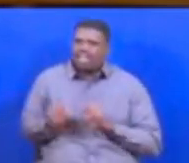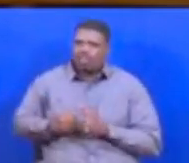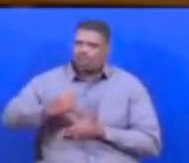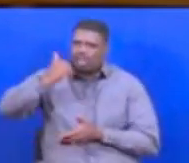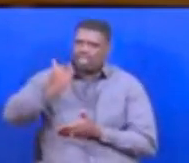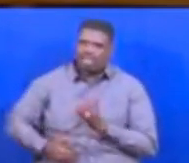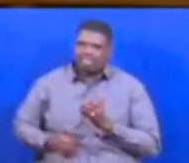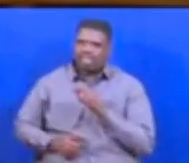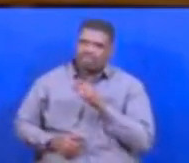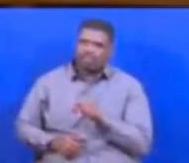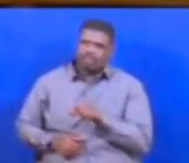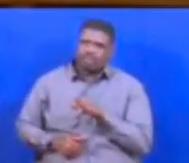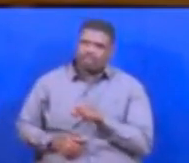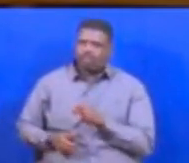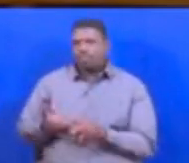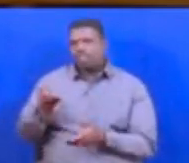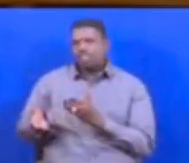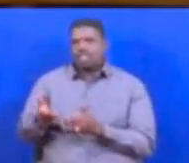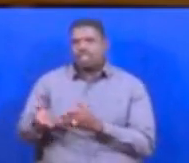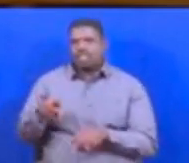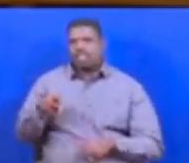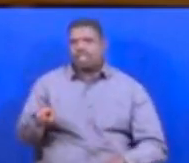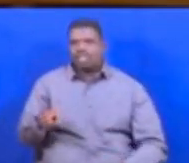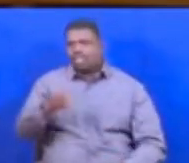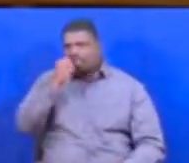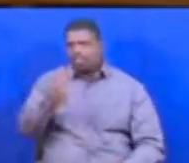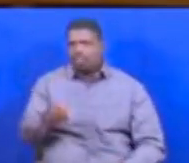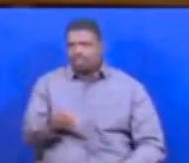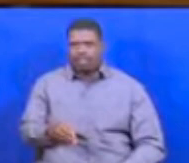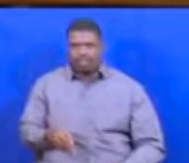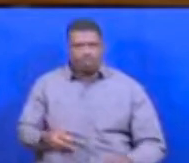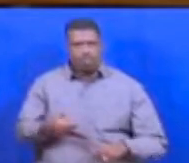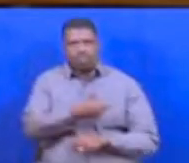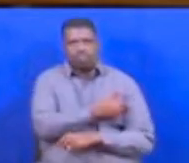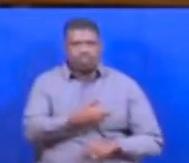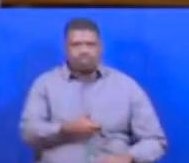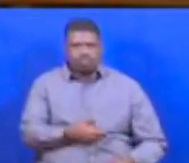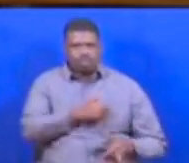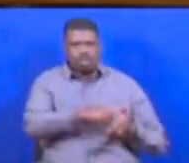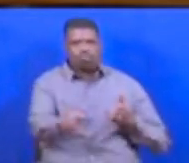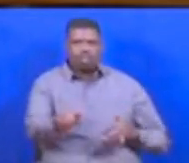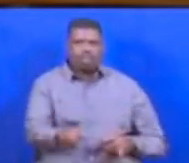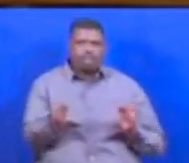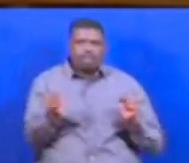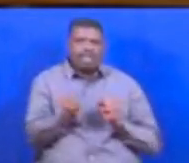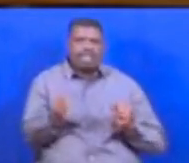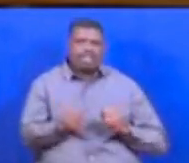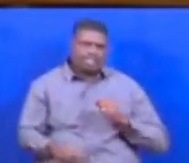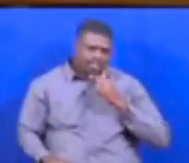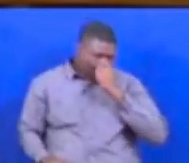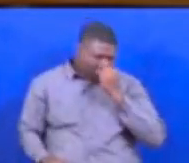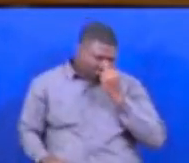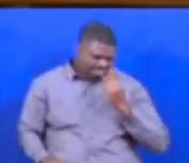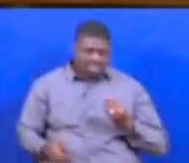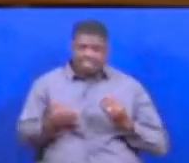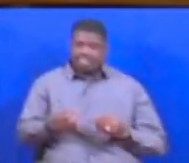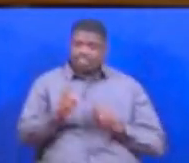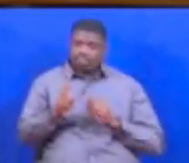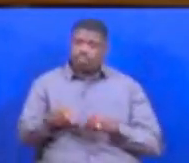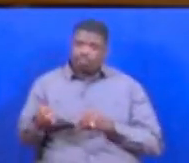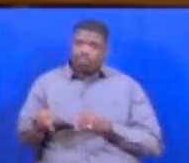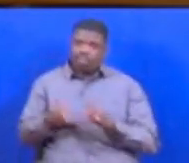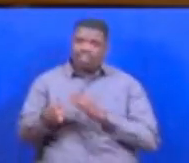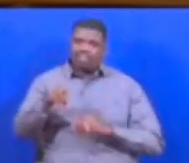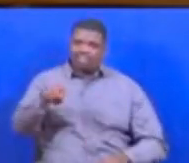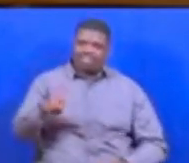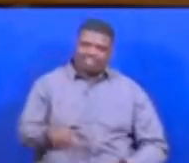hile zahanati Ulikuwa taperi Wanakutibu malaria Wanakulipa hile malaria Kwa hipa kwa wana mfumo kama huo